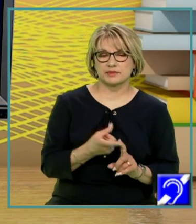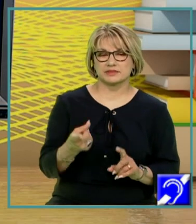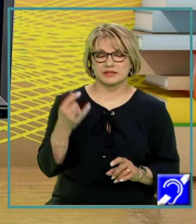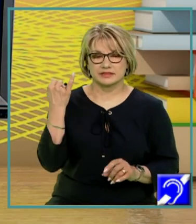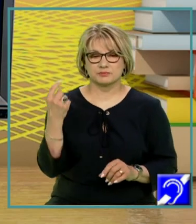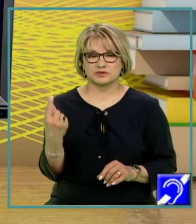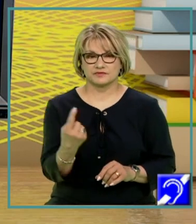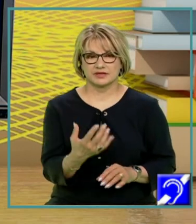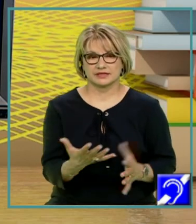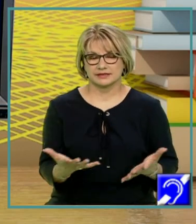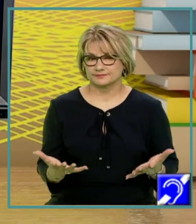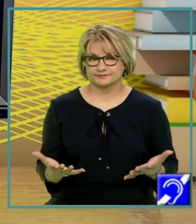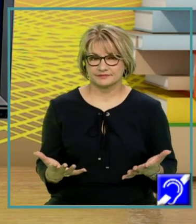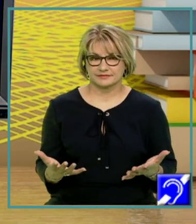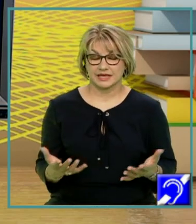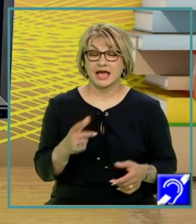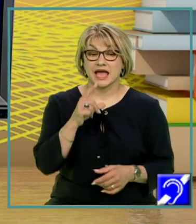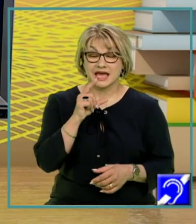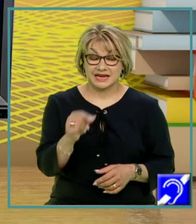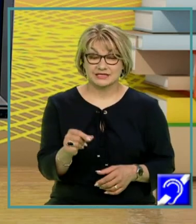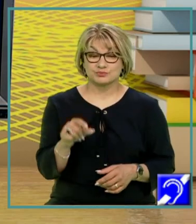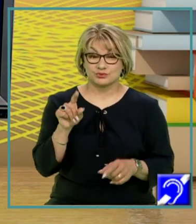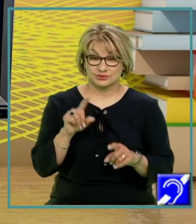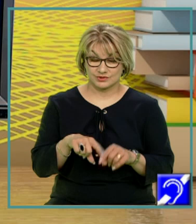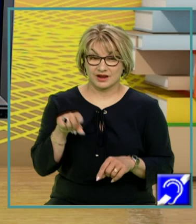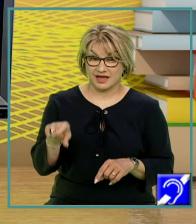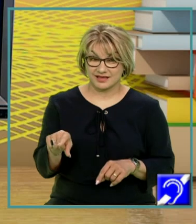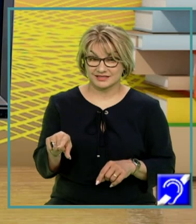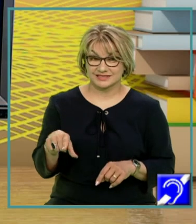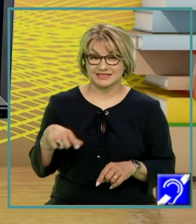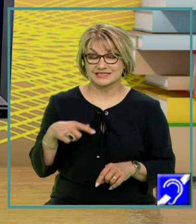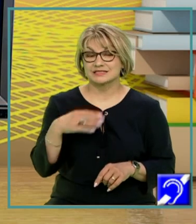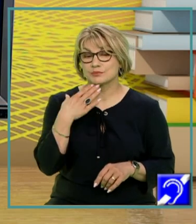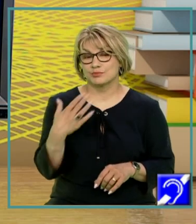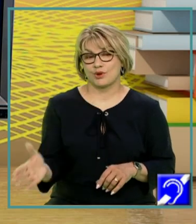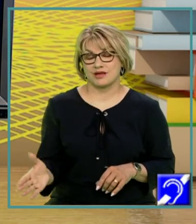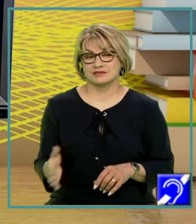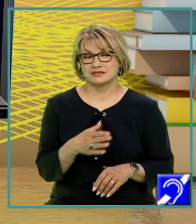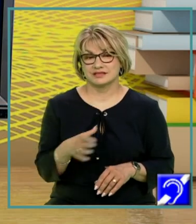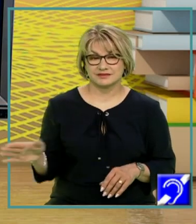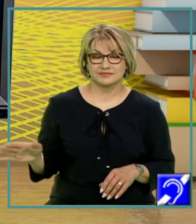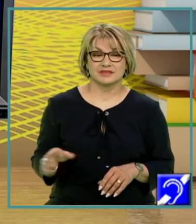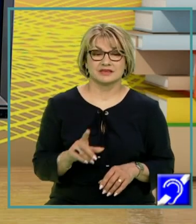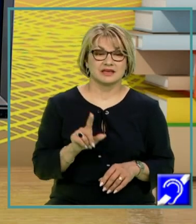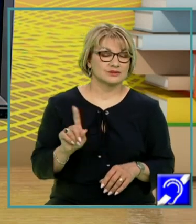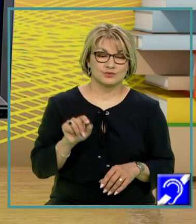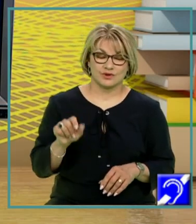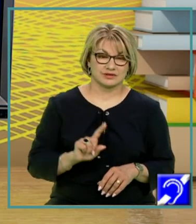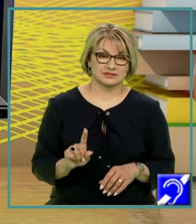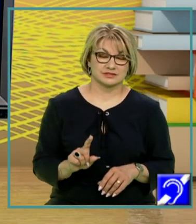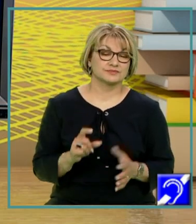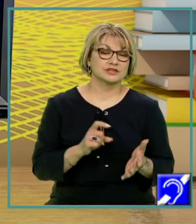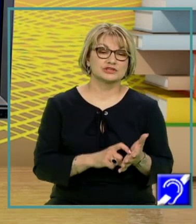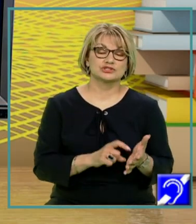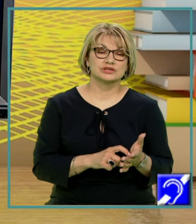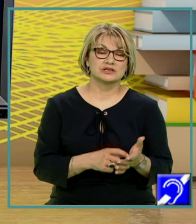fiecăruia. Ori, răspunsurile de acest fel ar fi răspunsuri proaste pentru această cerință. Cerința